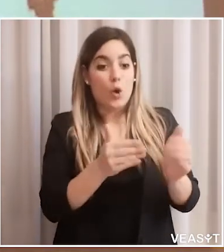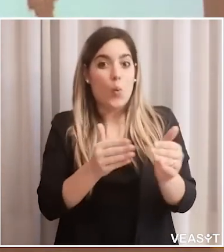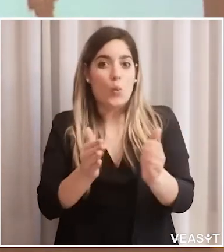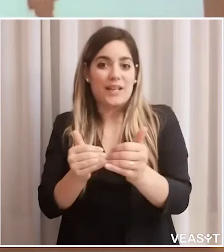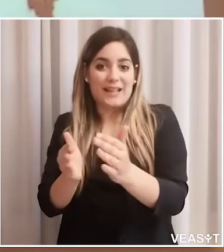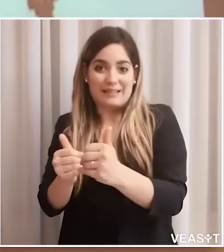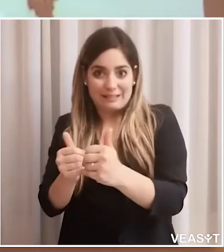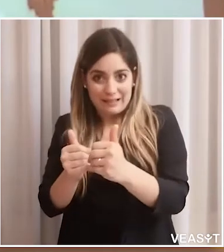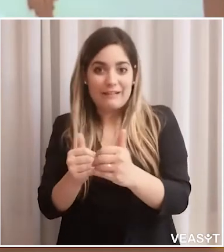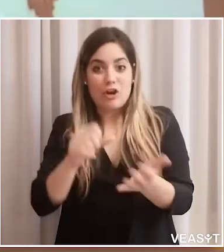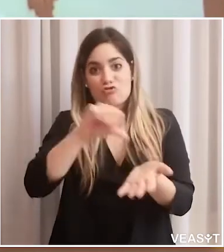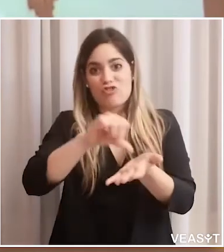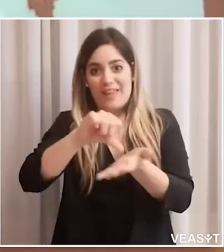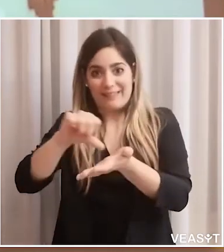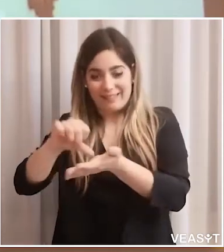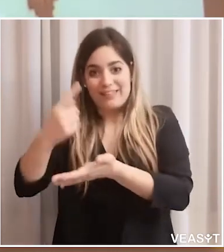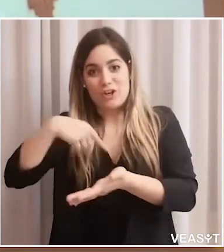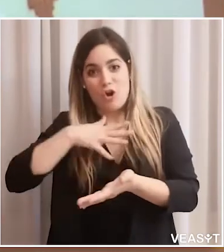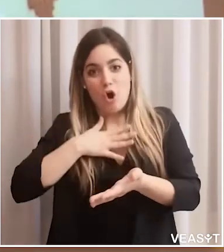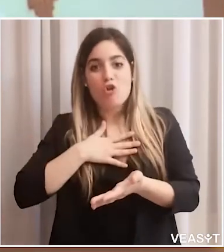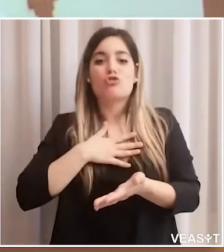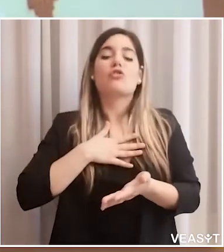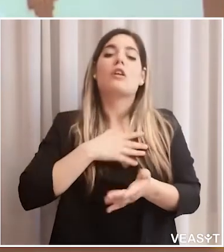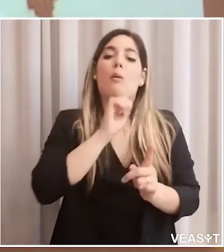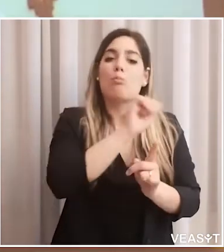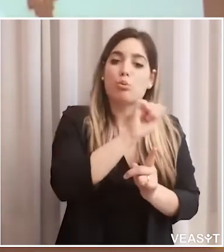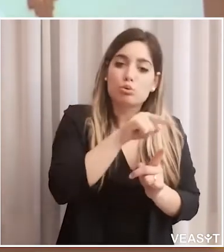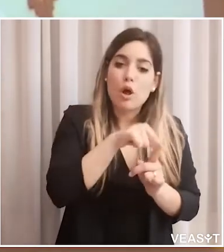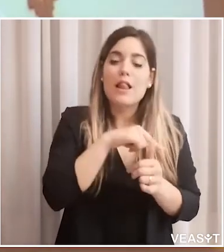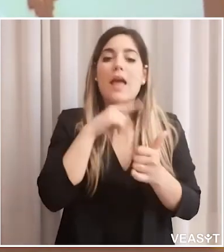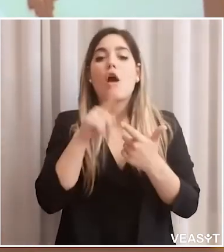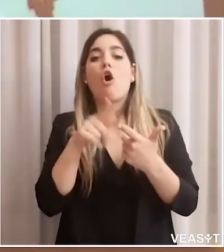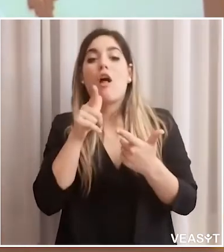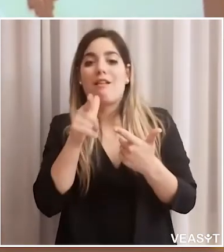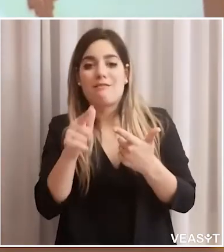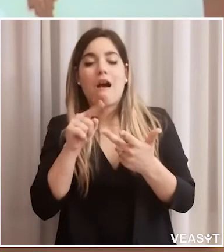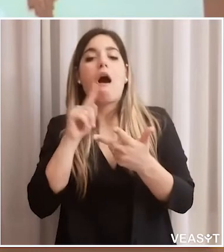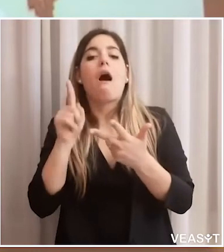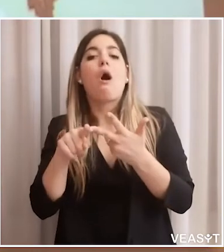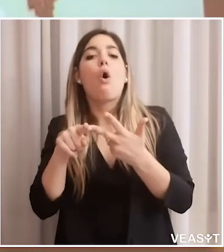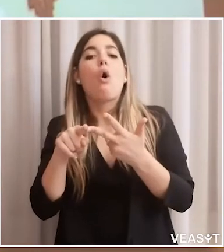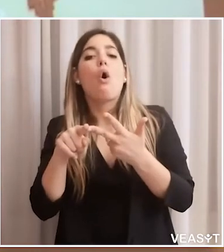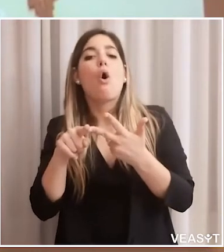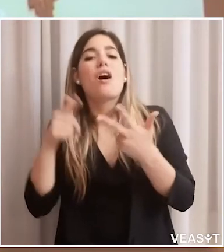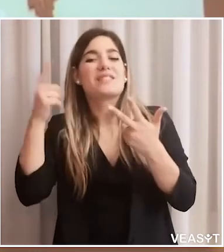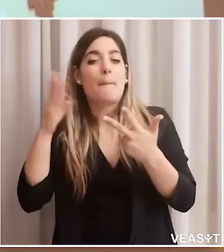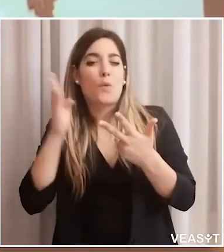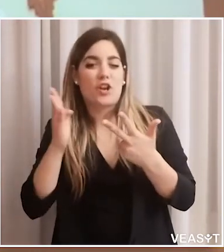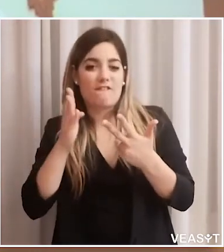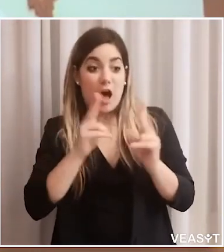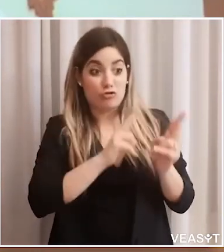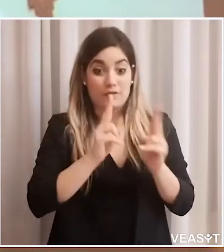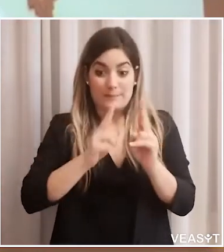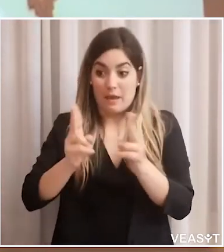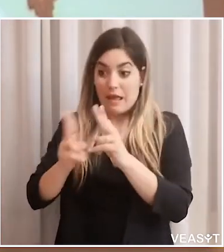Dal primo di giugno posso dire che tutte le nostre tre unità hanno allocato rispettivamente presso l